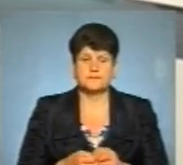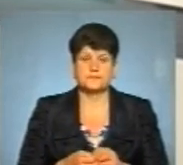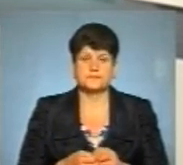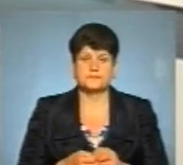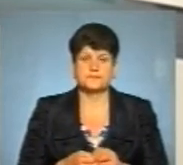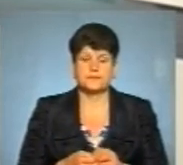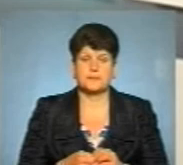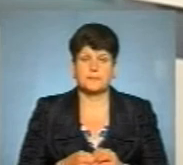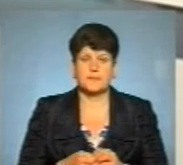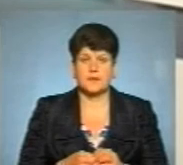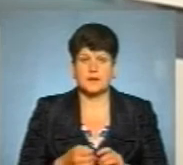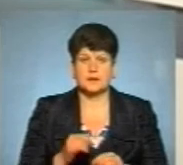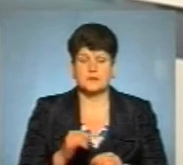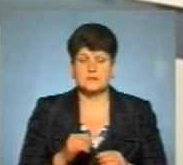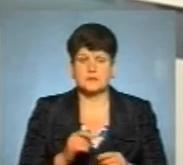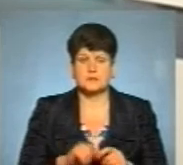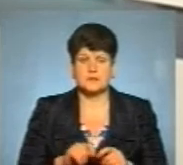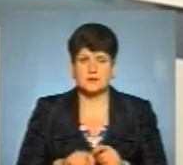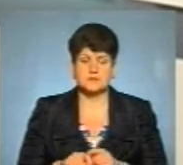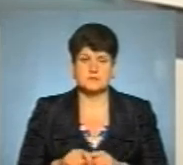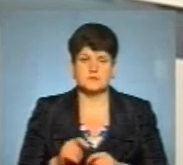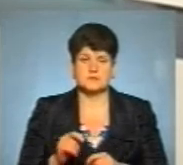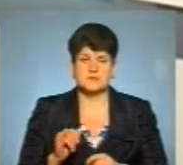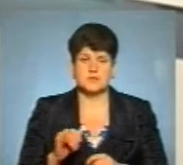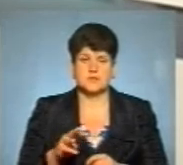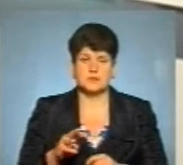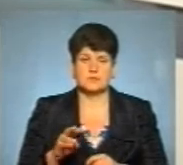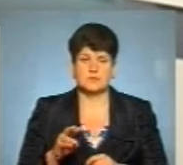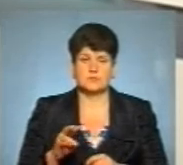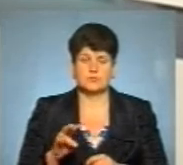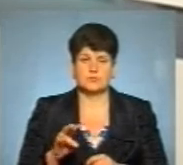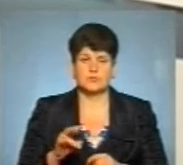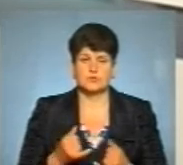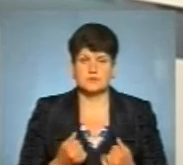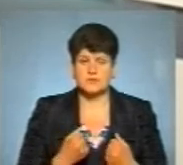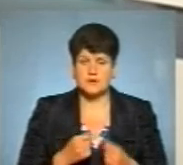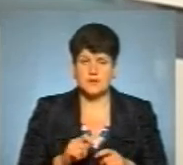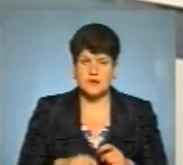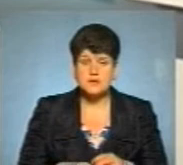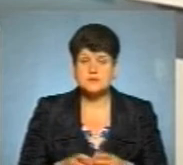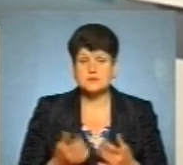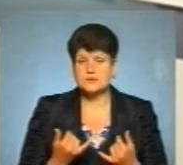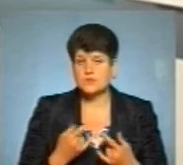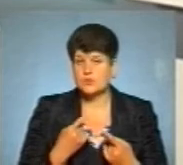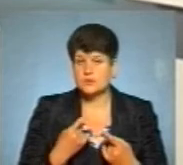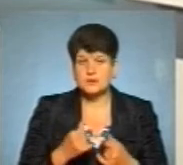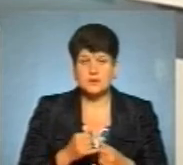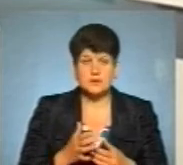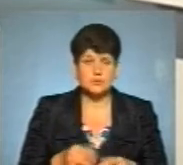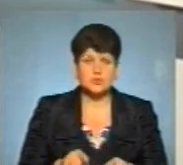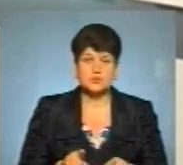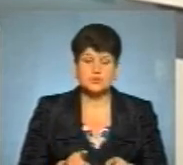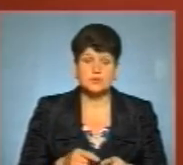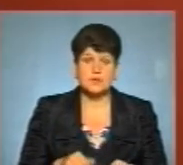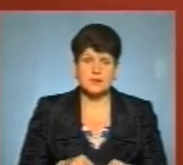аналізу, саме імуноглобуліни G. На сьогодні я не можу стверджувати, що вони такі,